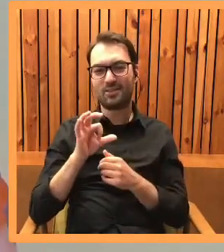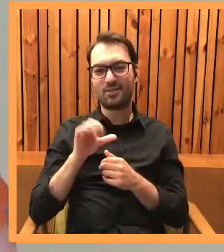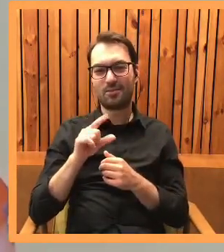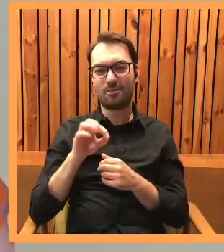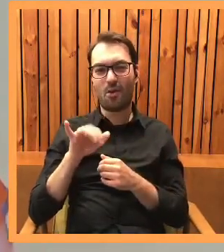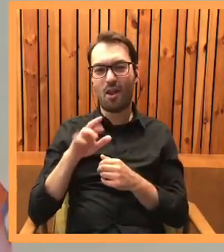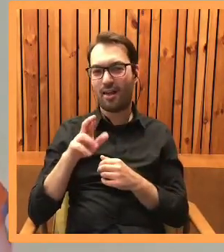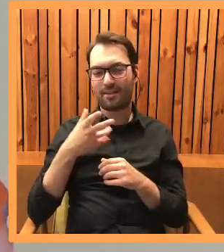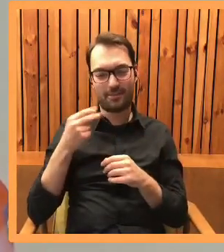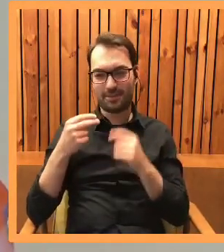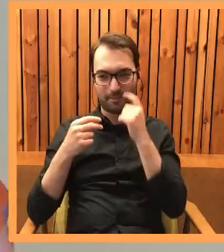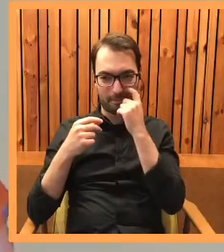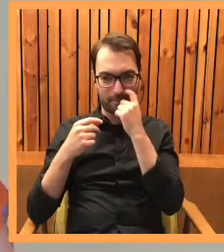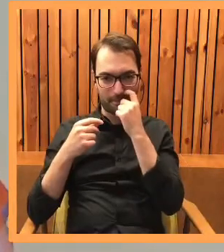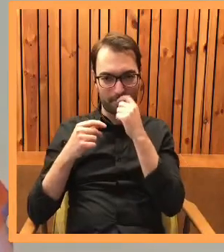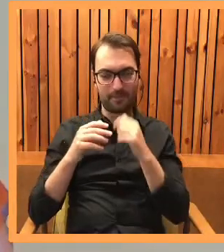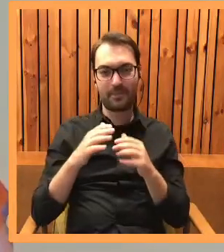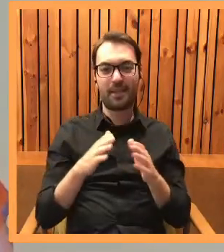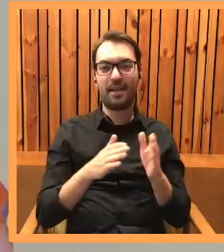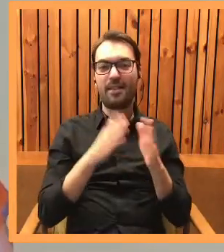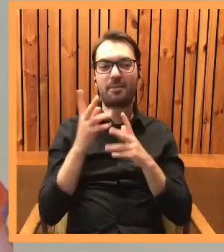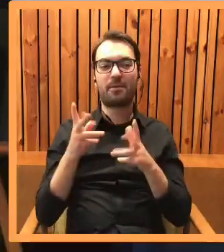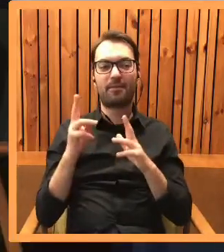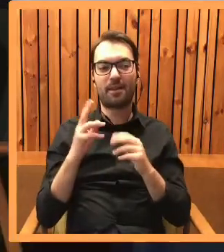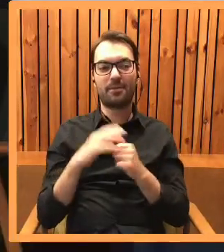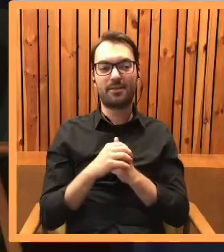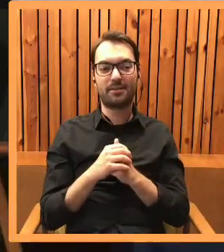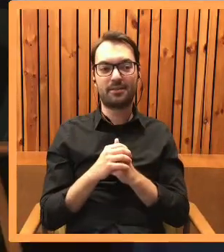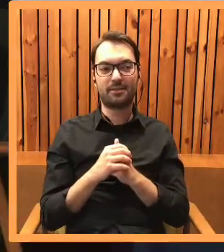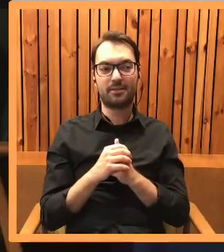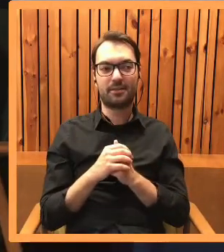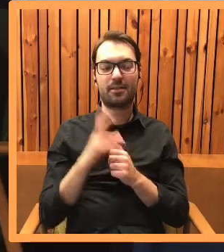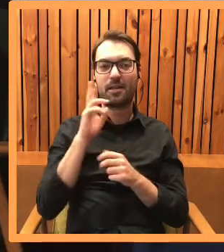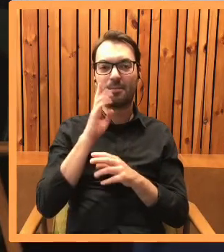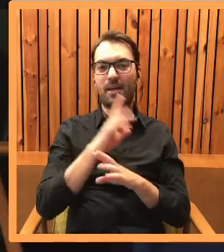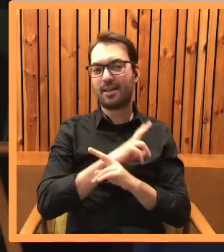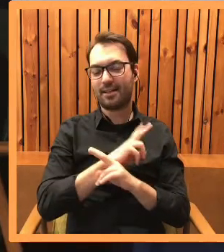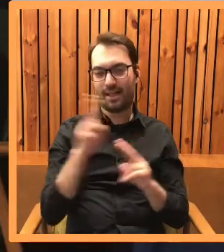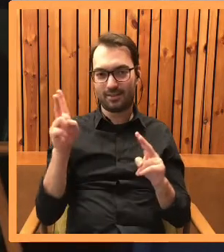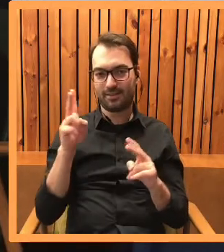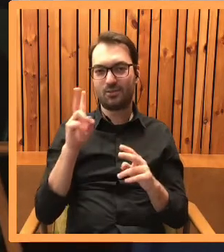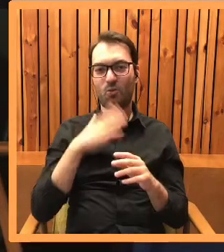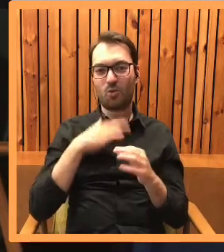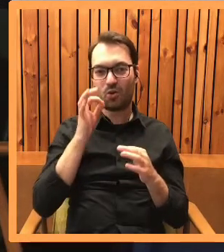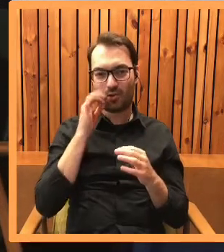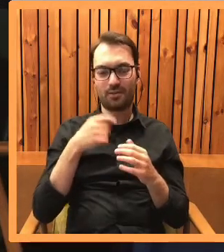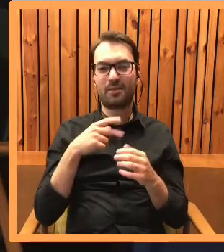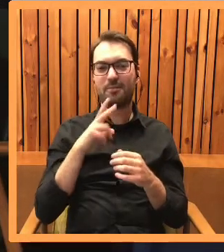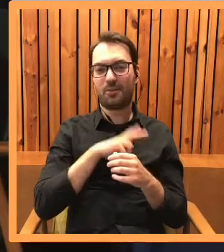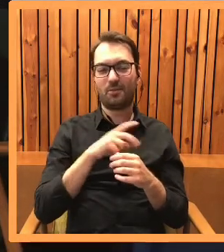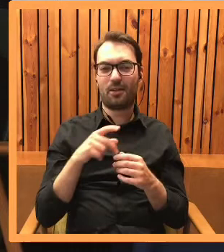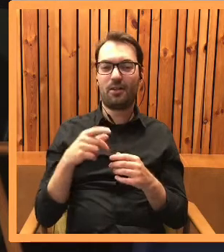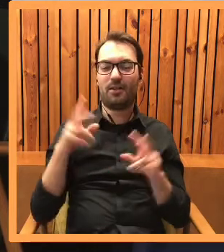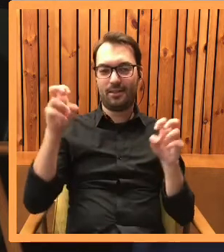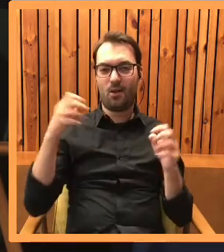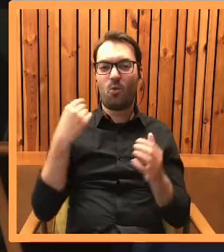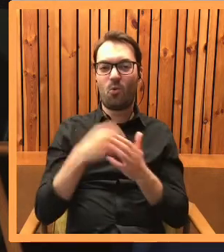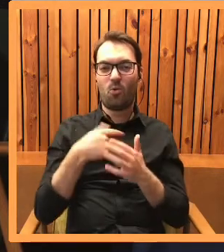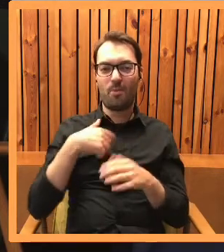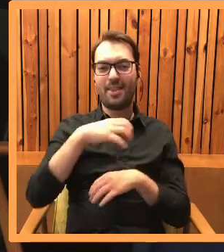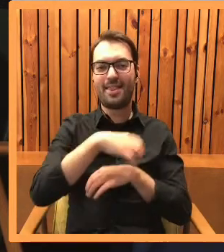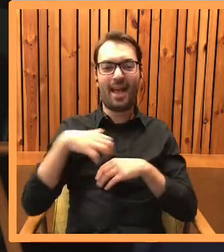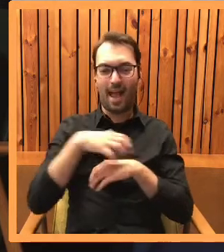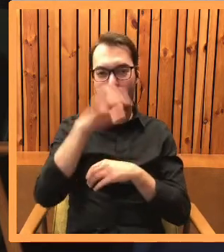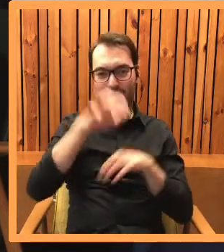wybaczone. To jeszcze kolejny fragment z twojej książki, który myślę, że trafi do wszystkich kociarzy. Kupiła mi drapak, bo miała nadzieję, że będę z niego